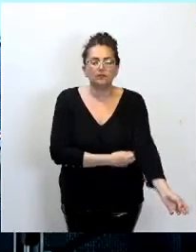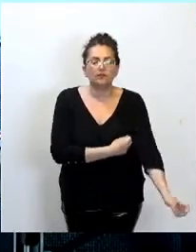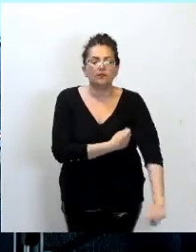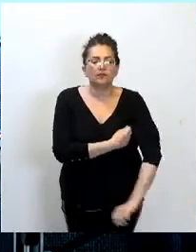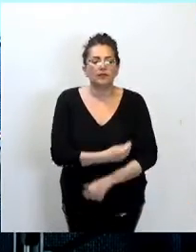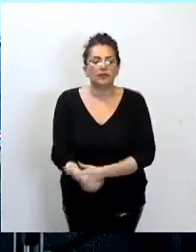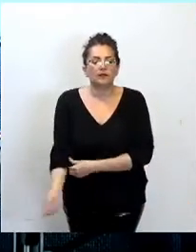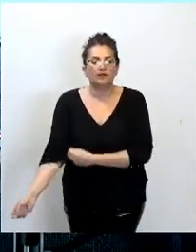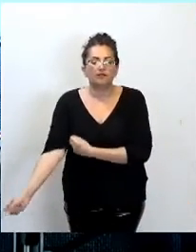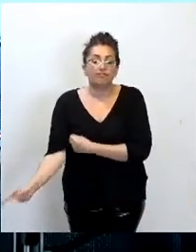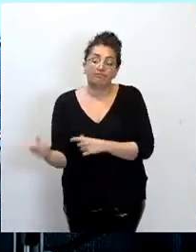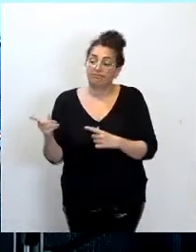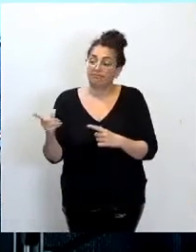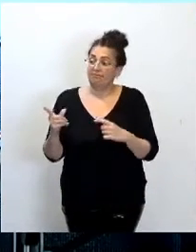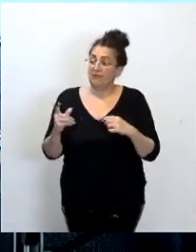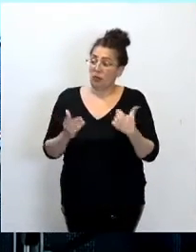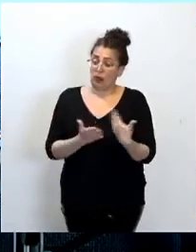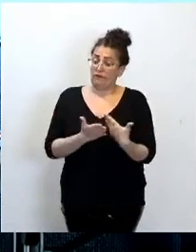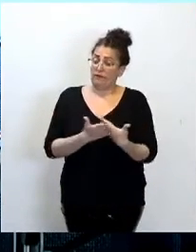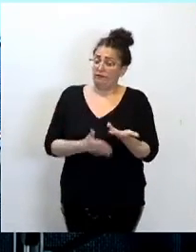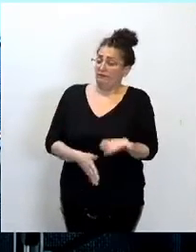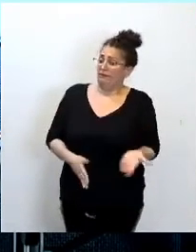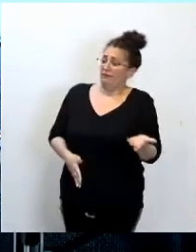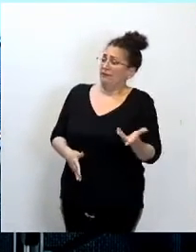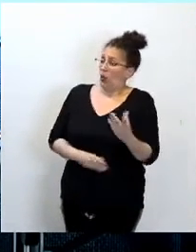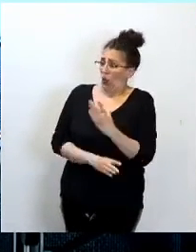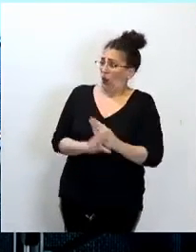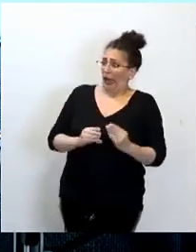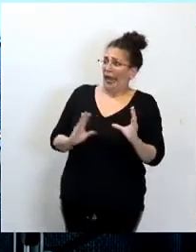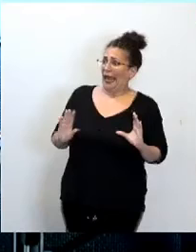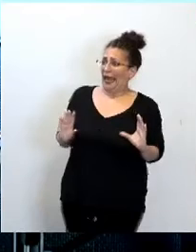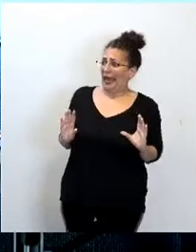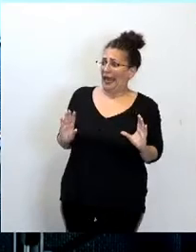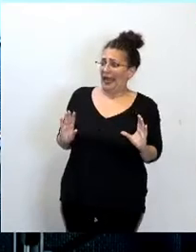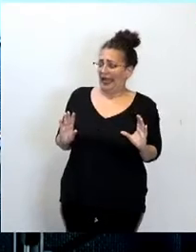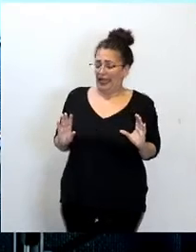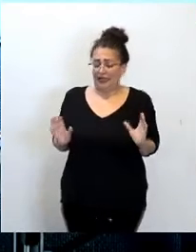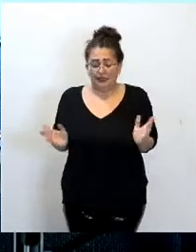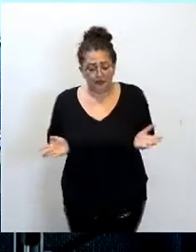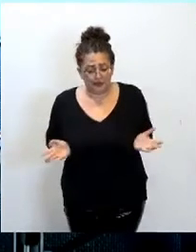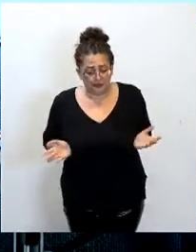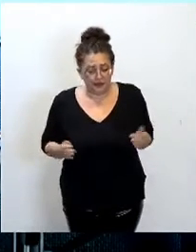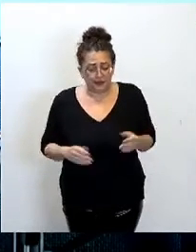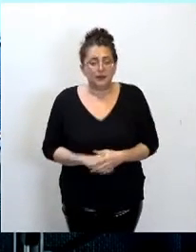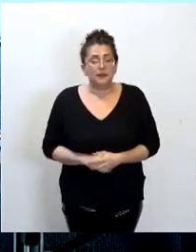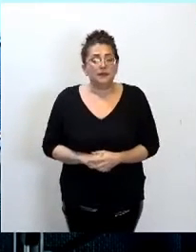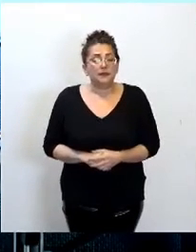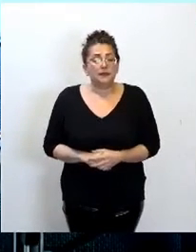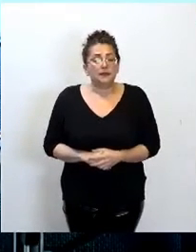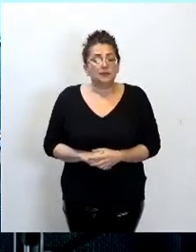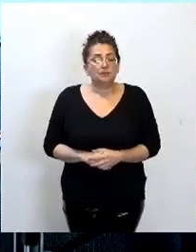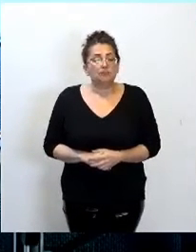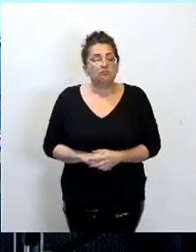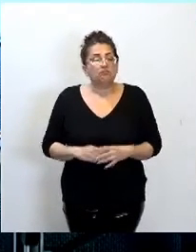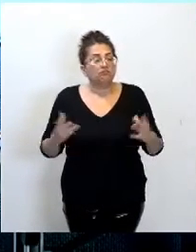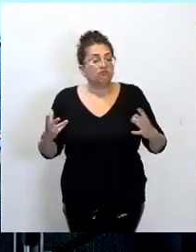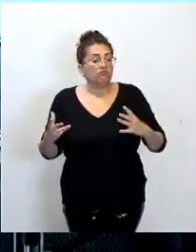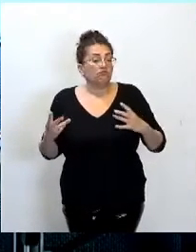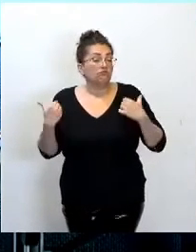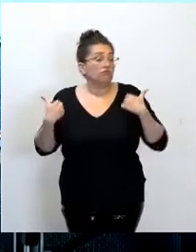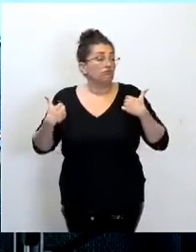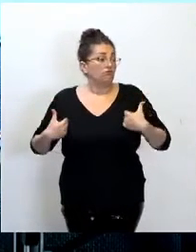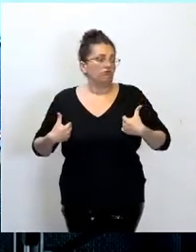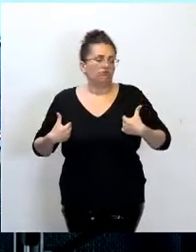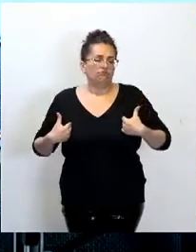Il y a des faits. Pour autant, pour autant et pour ma part, je reste convaincue et défenseur de l